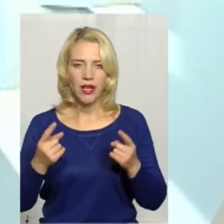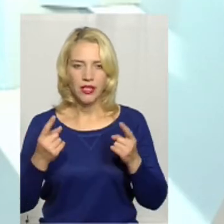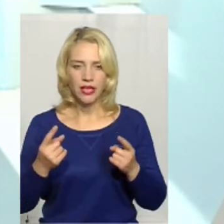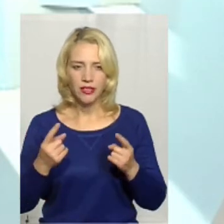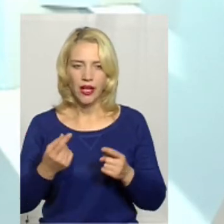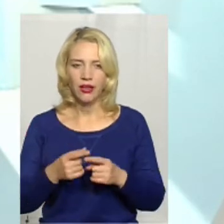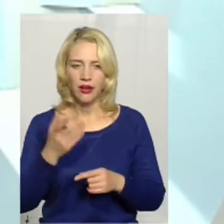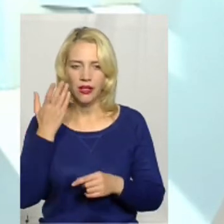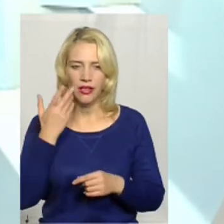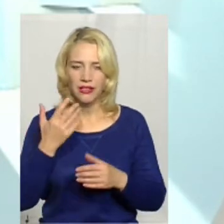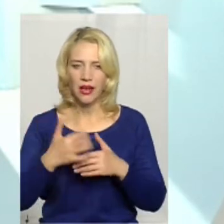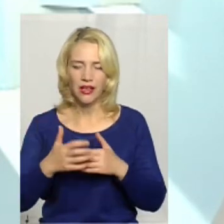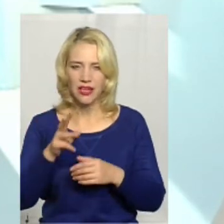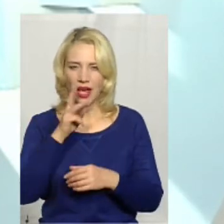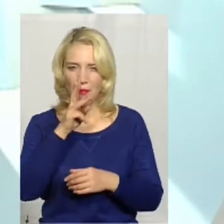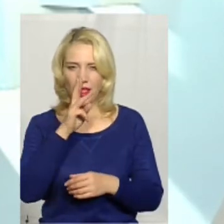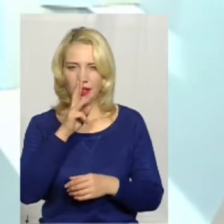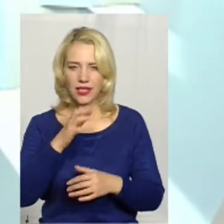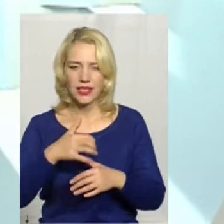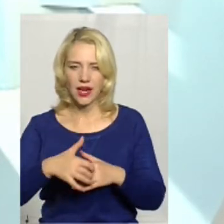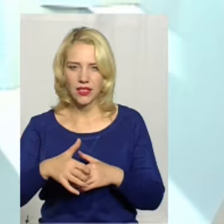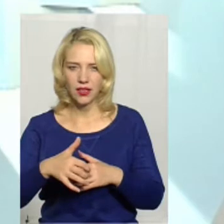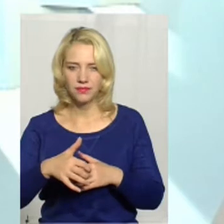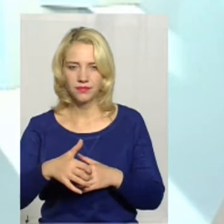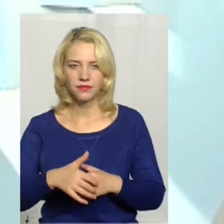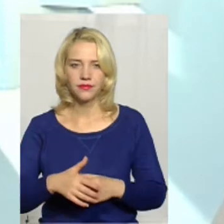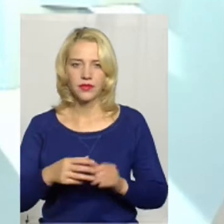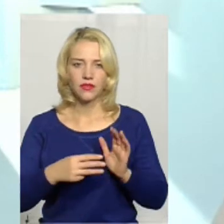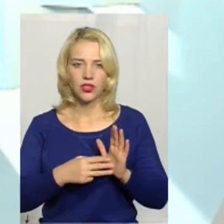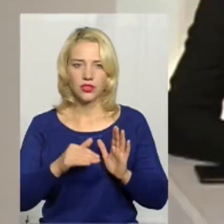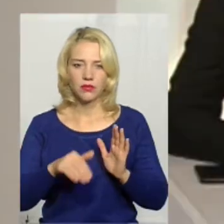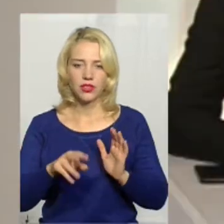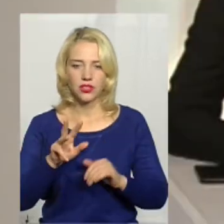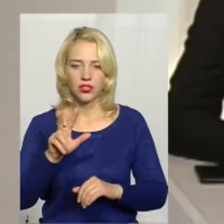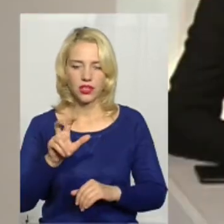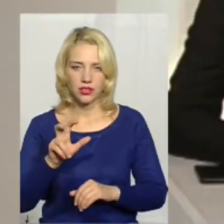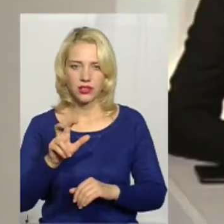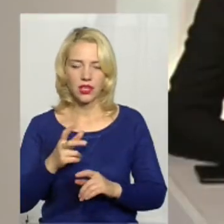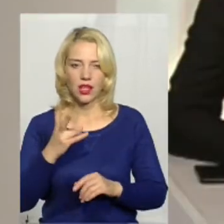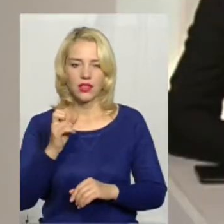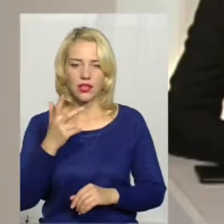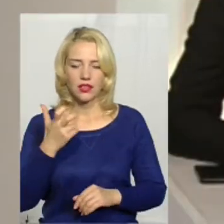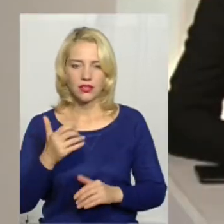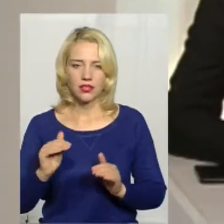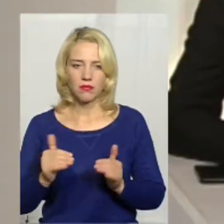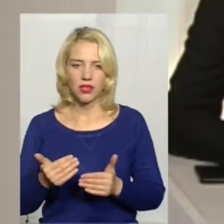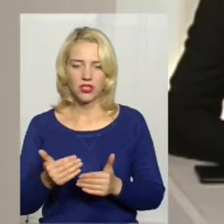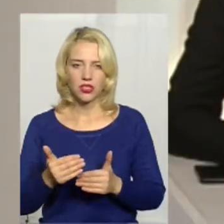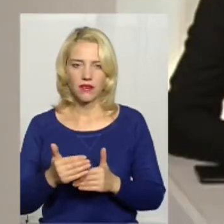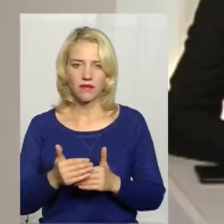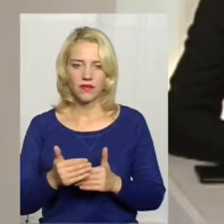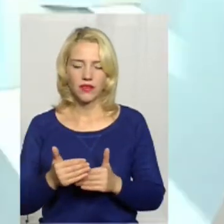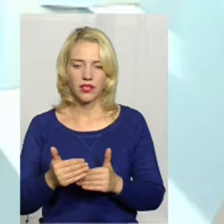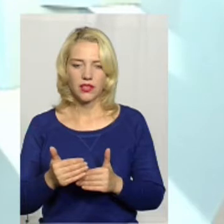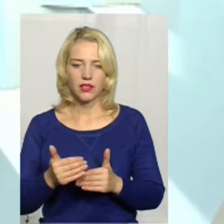тоді, коли середня зарплата середніх склала 8 300, тобто на 300 менше